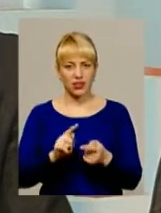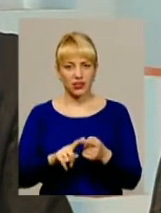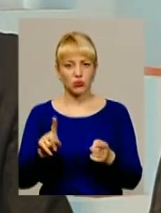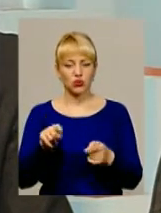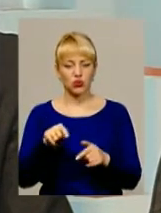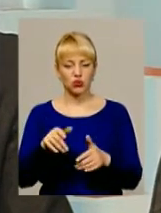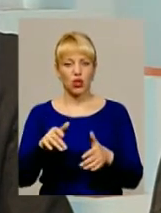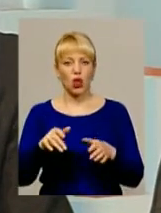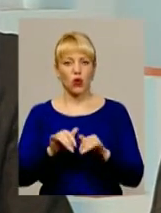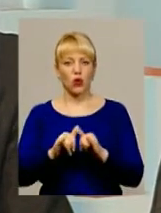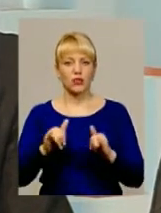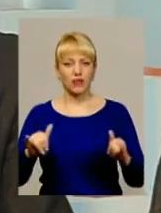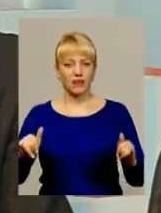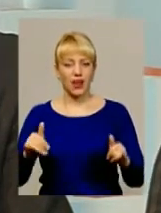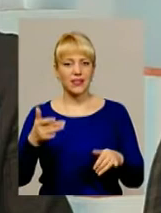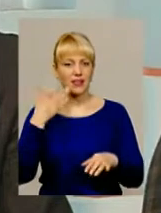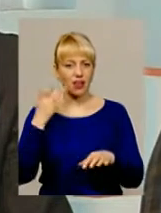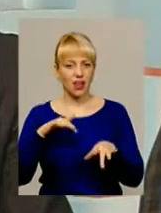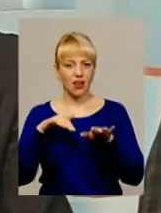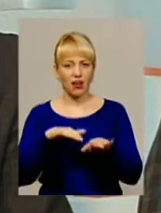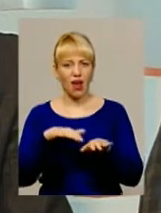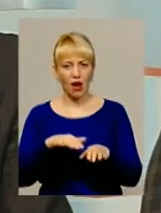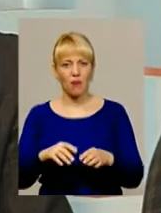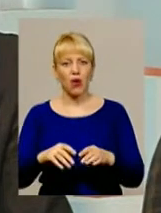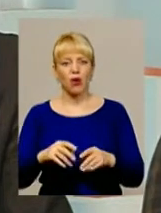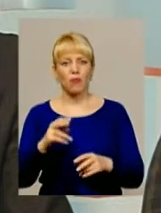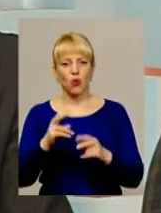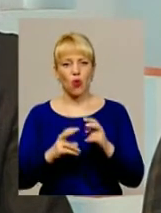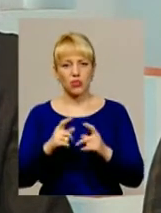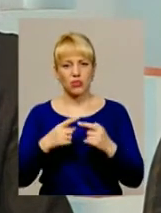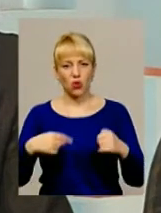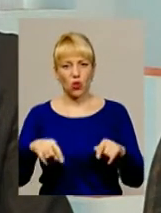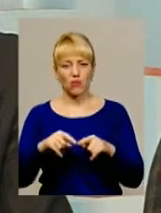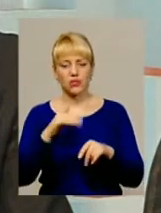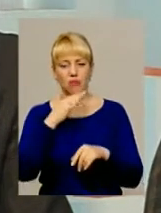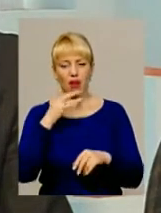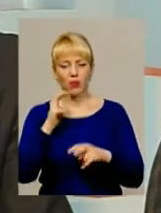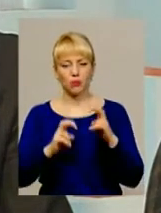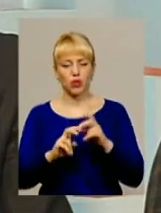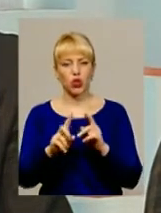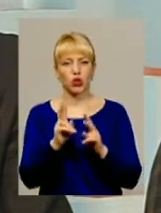легка промисловість, скажімо, велика кількість підприємств, які